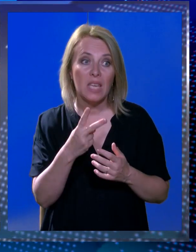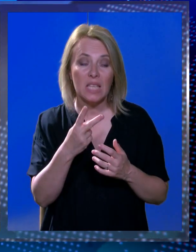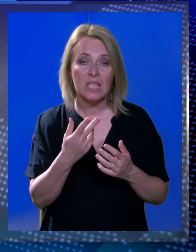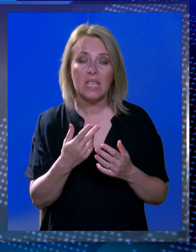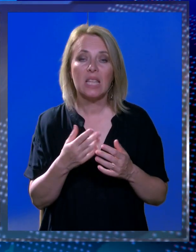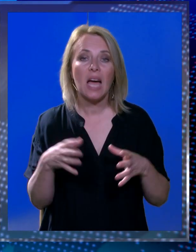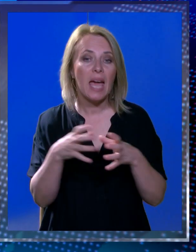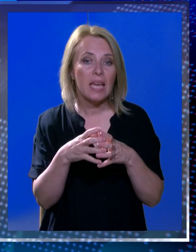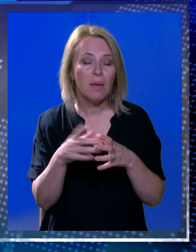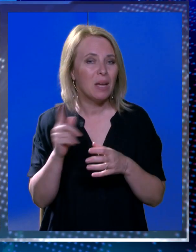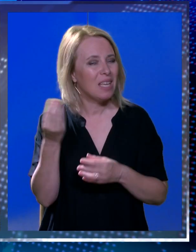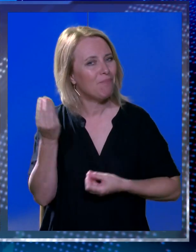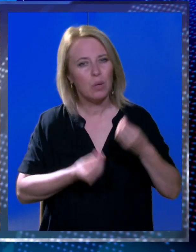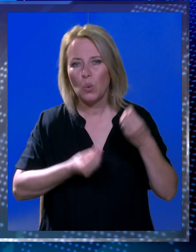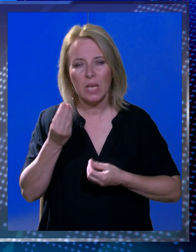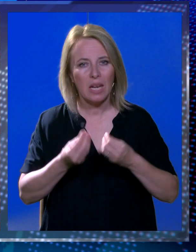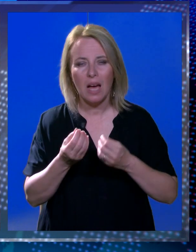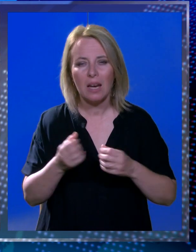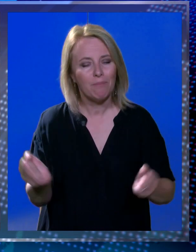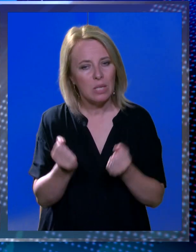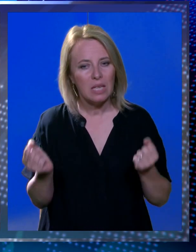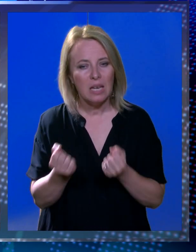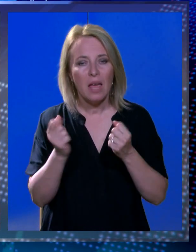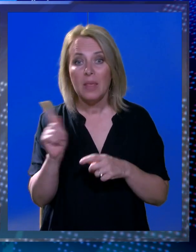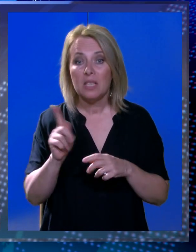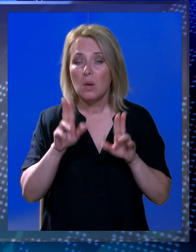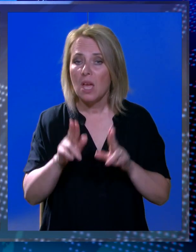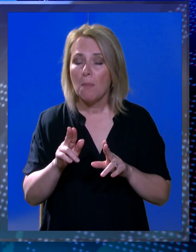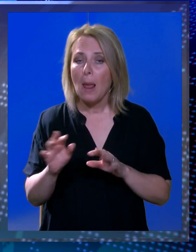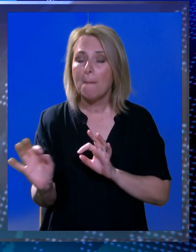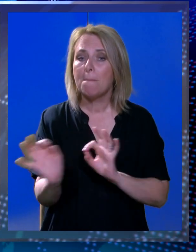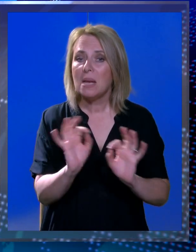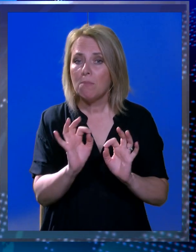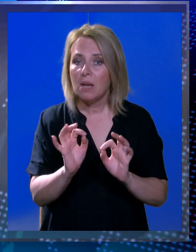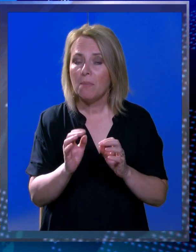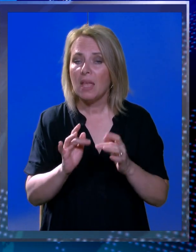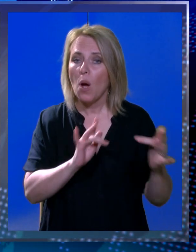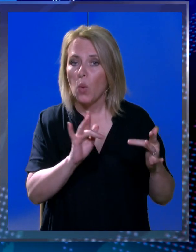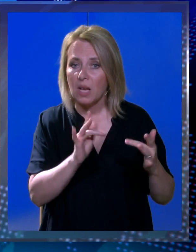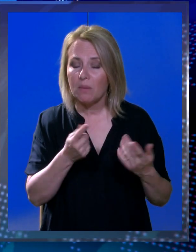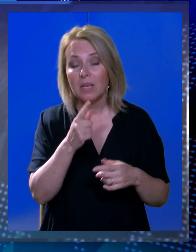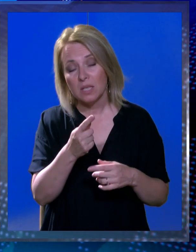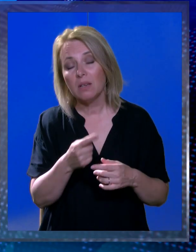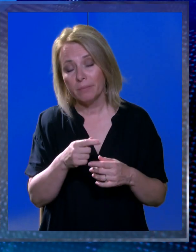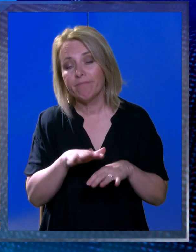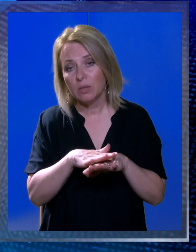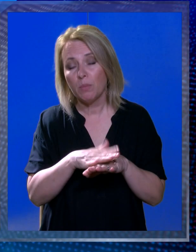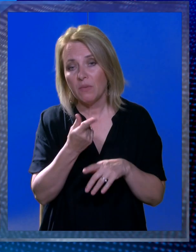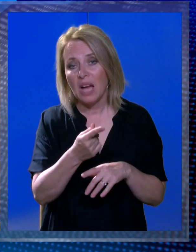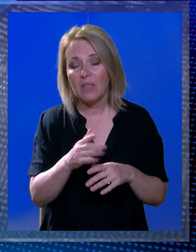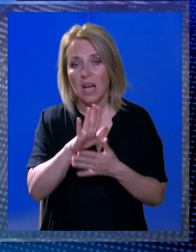da ekipa nije uigrana da nismo imali pripremne utakmice zato takav start je i